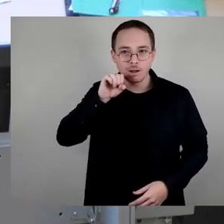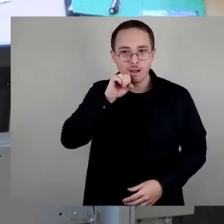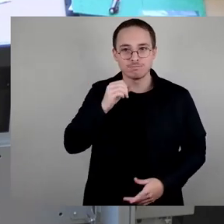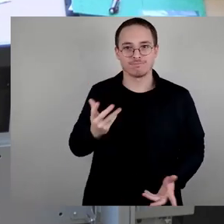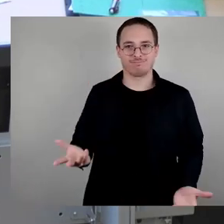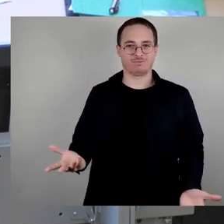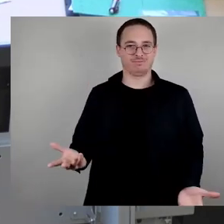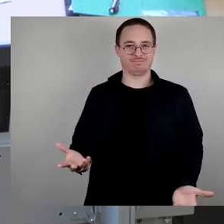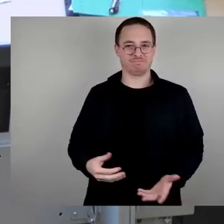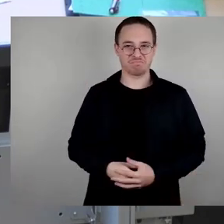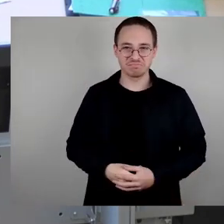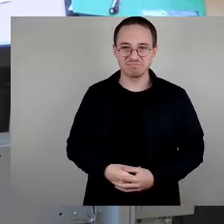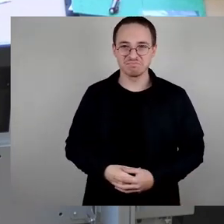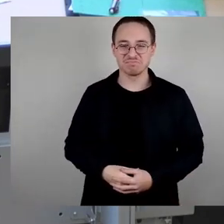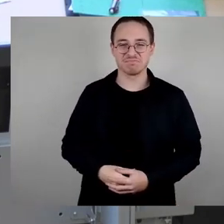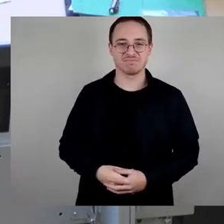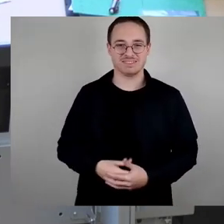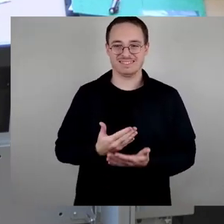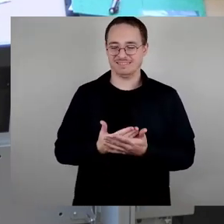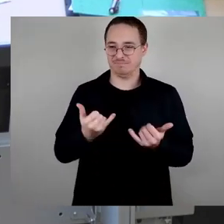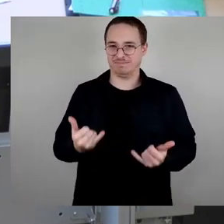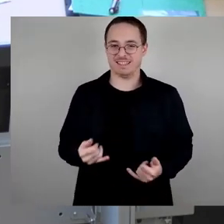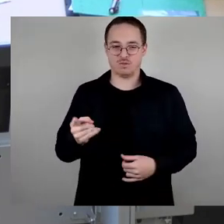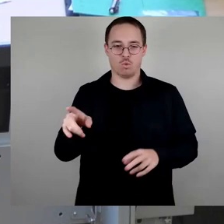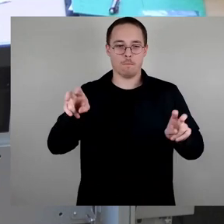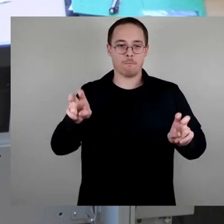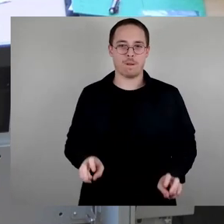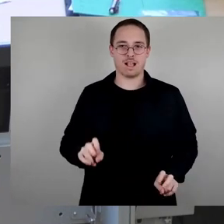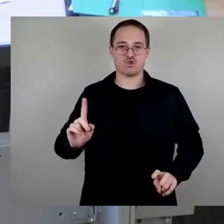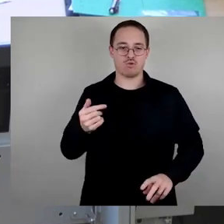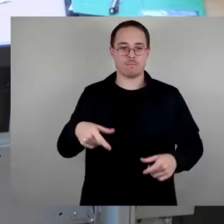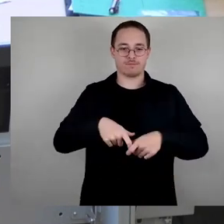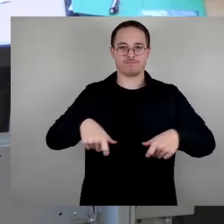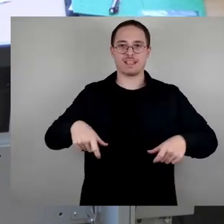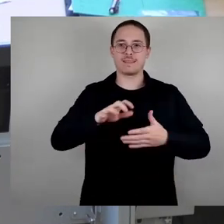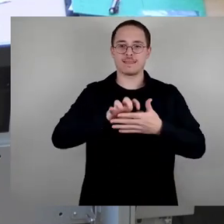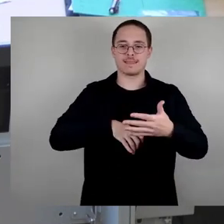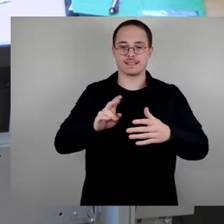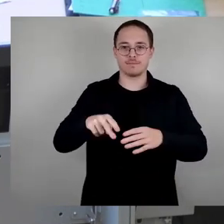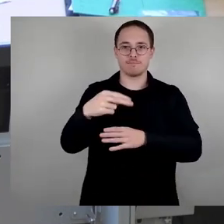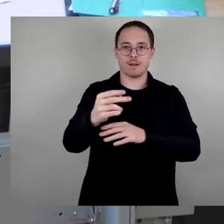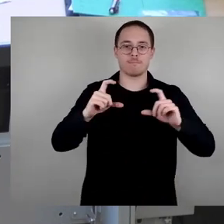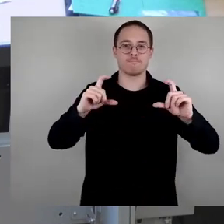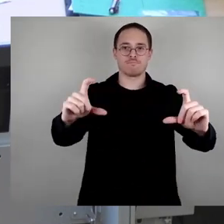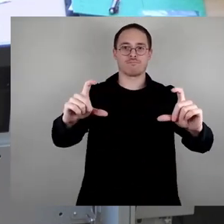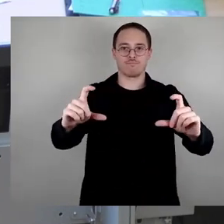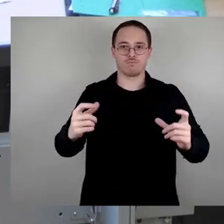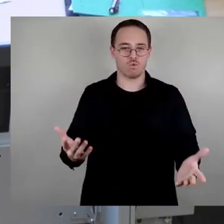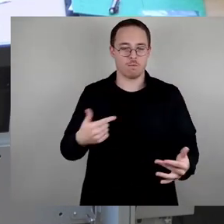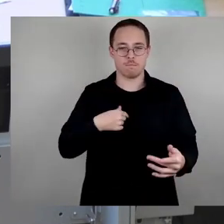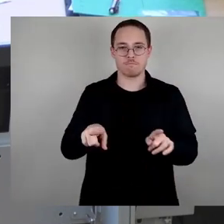anzubringen. Auch vor dem Hintergrund des immer wieder schwierigen und sorgfältigen Rings um jedes, wirklich jedes Detail in der